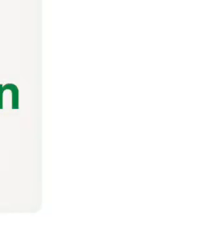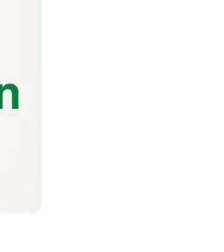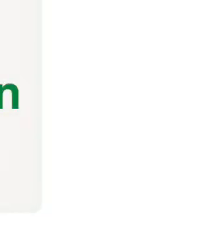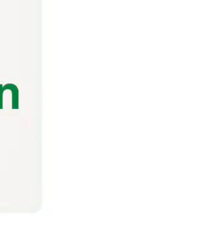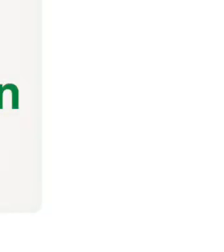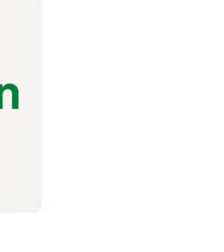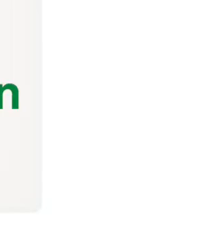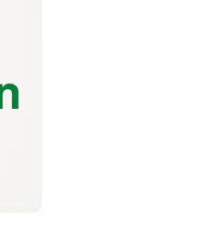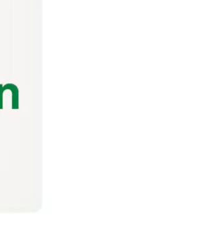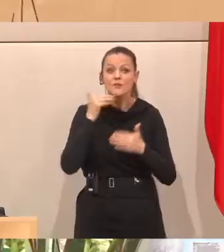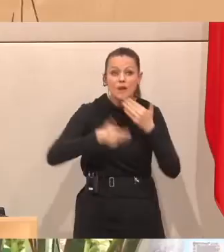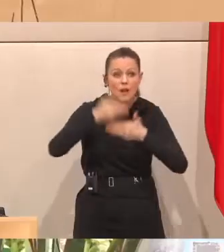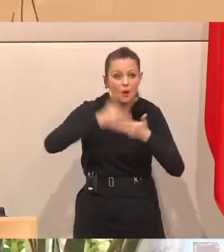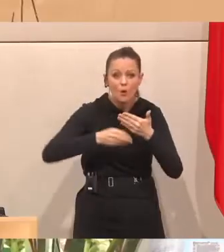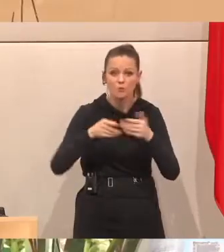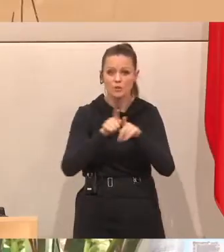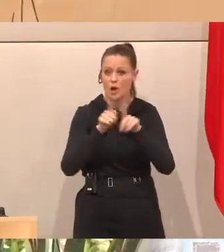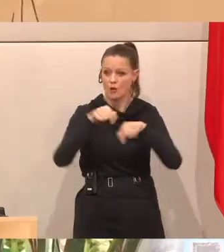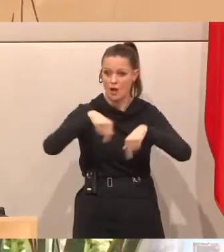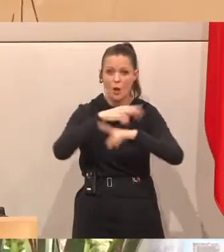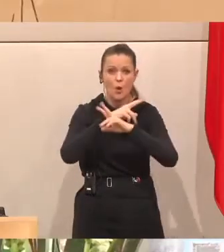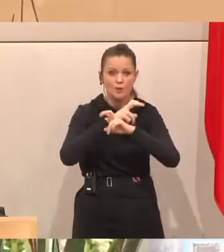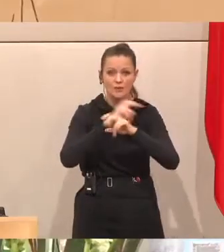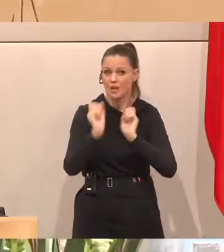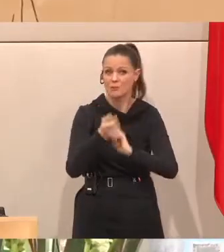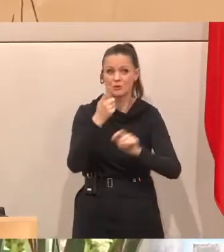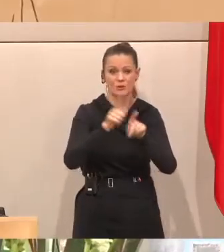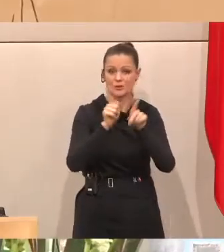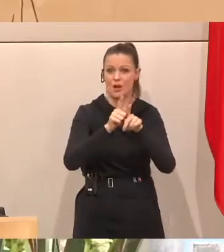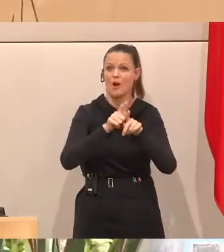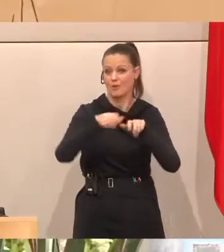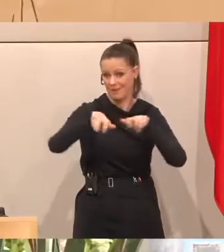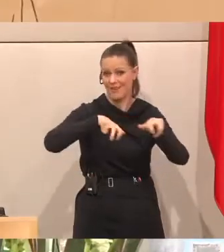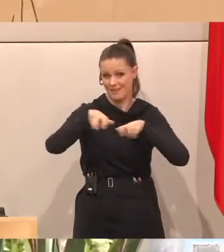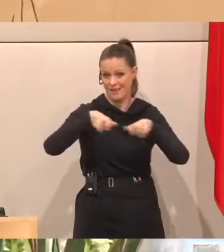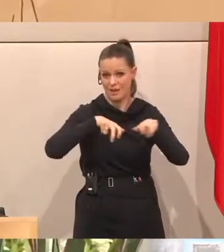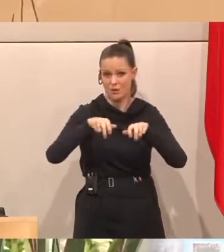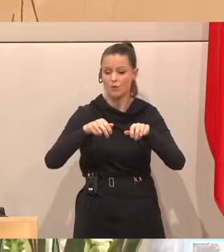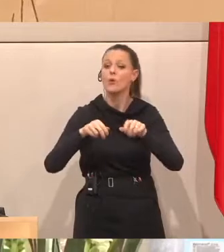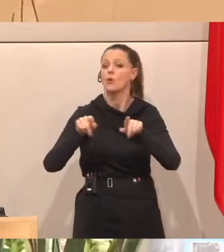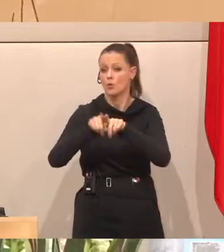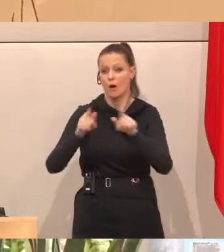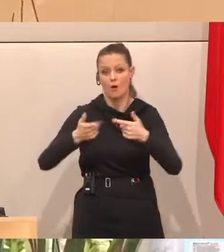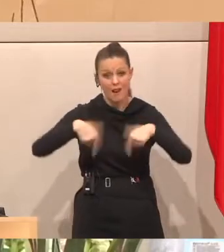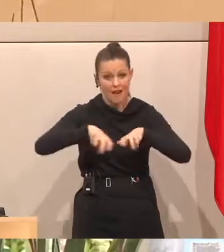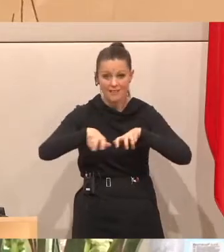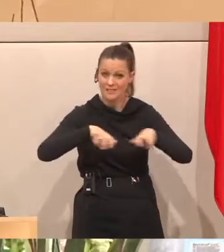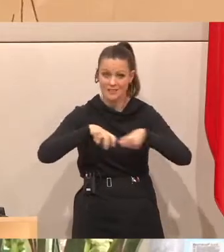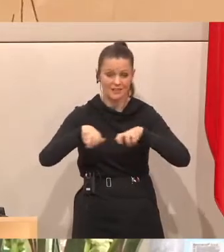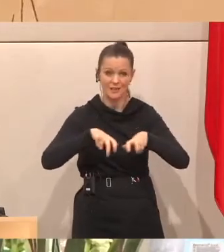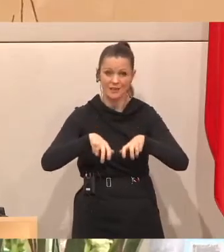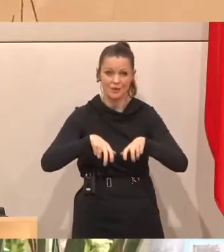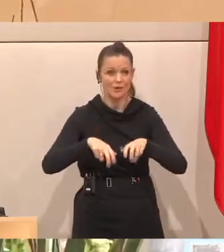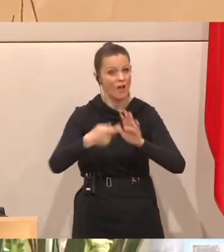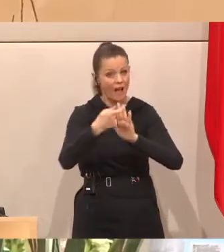Weil viele Homepages auch in Österreich, vor allem auch unserer Regierung und Landesregierungen immer noch nicht den